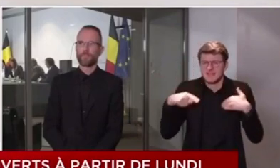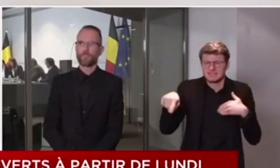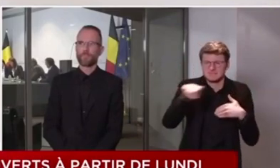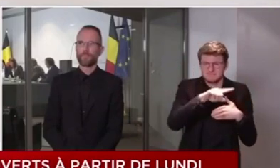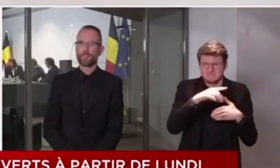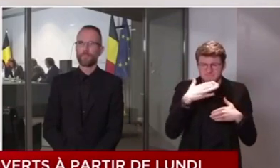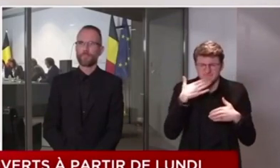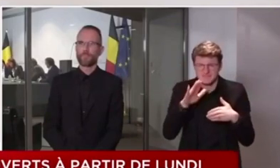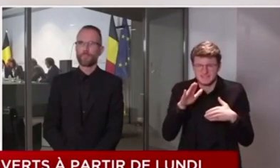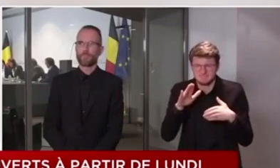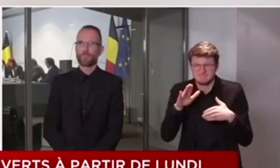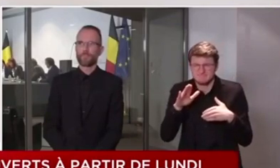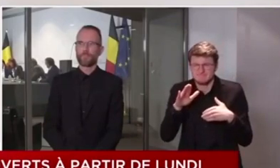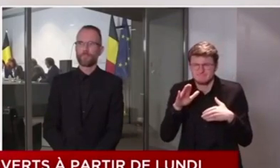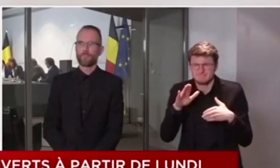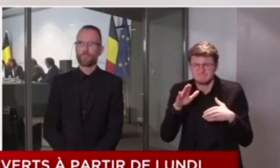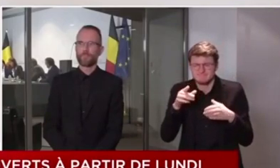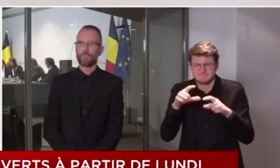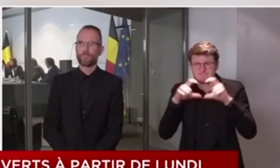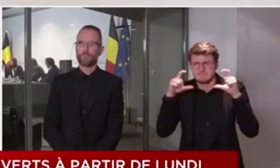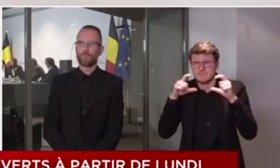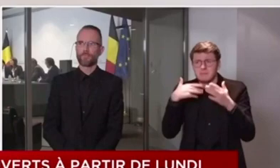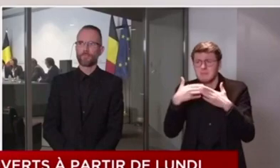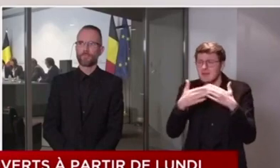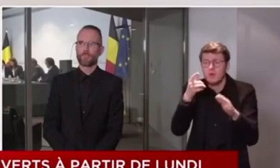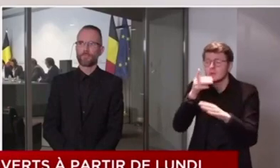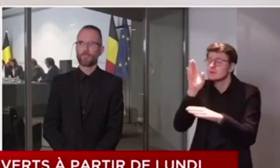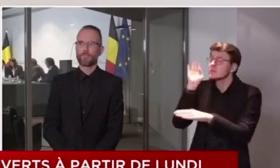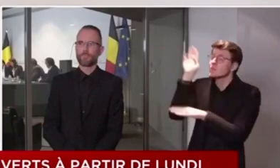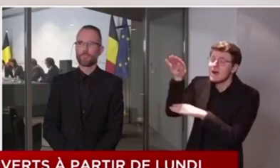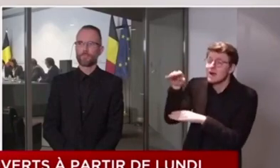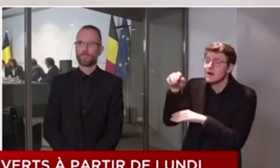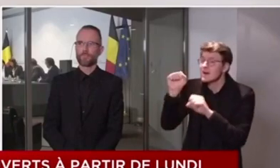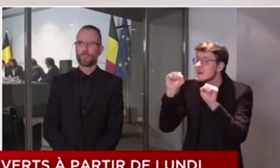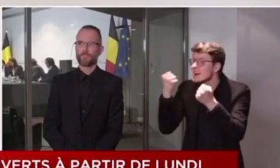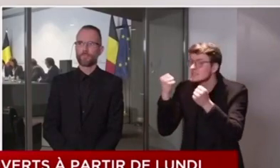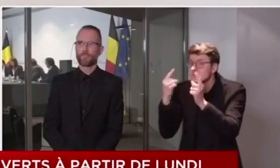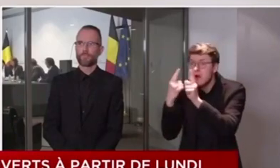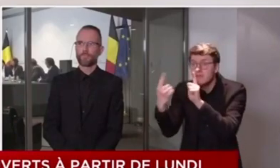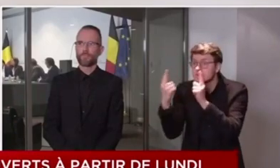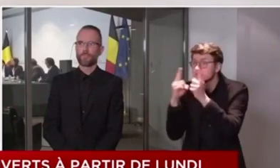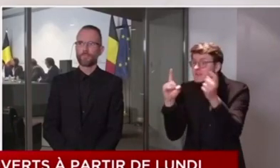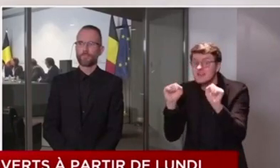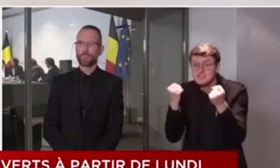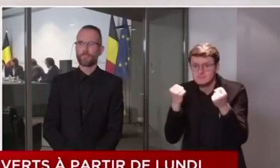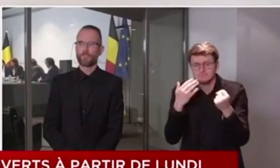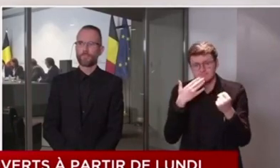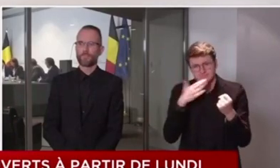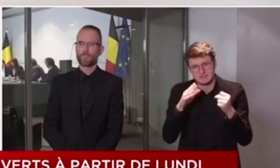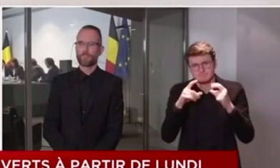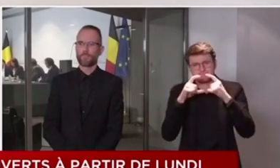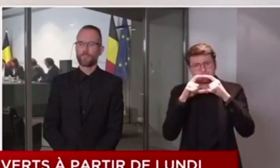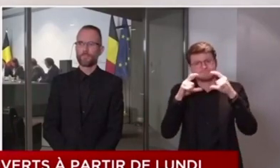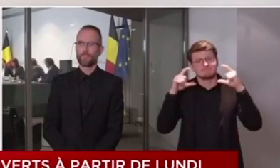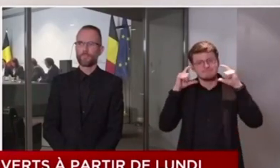et ce, dans chaque situation où on n'arrive pas à respecter la distance de sécurité.